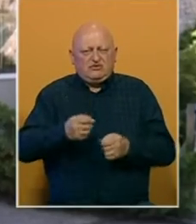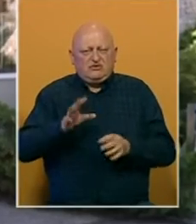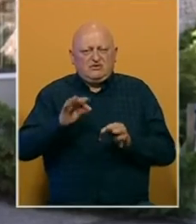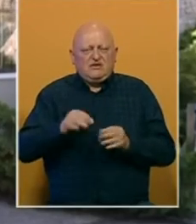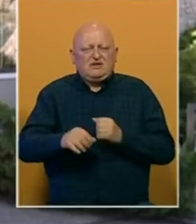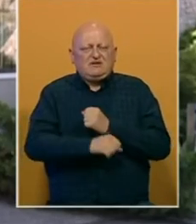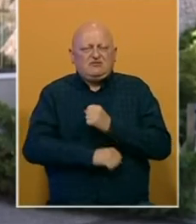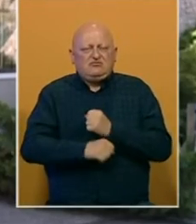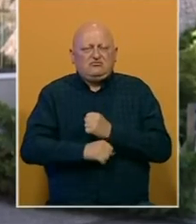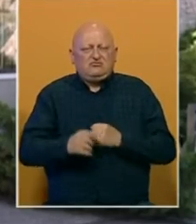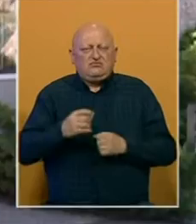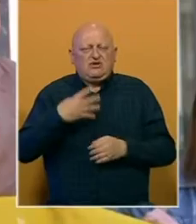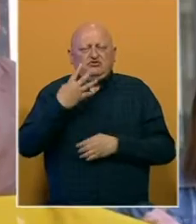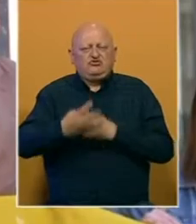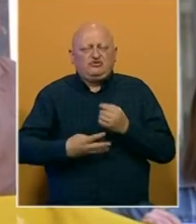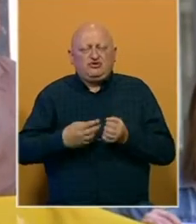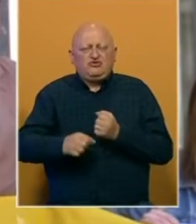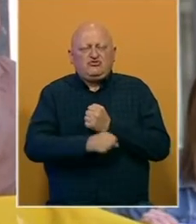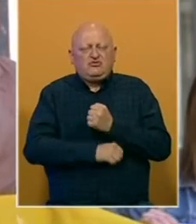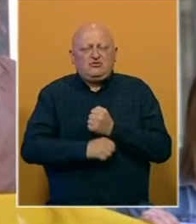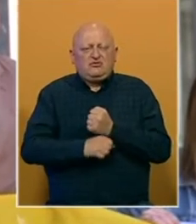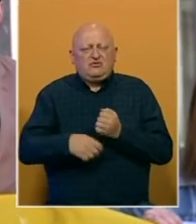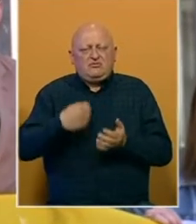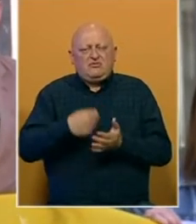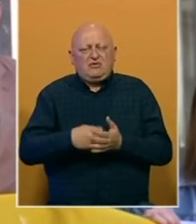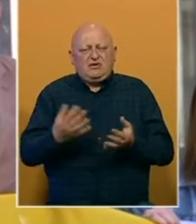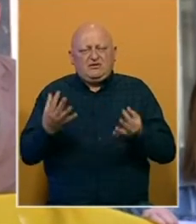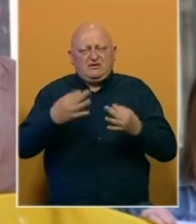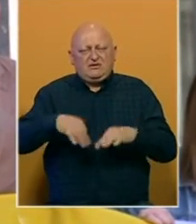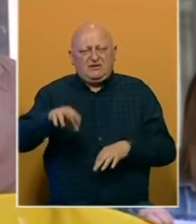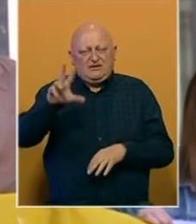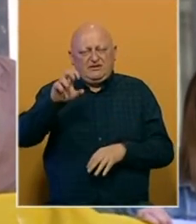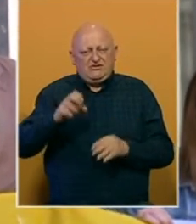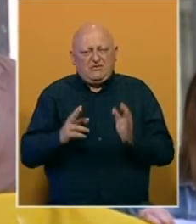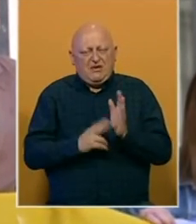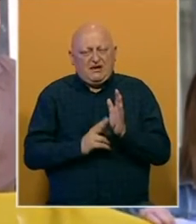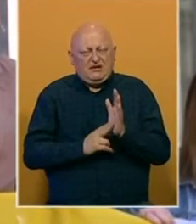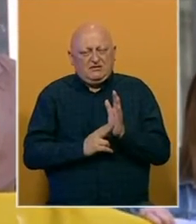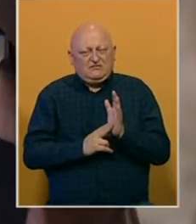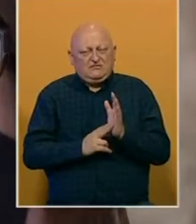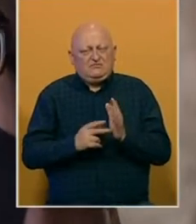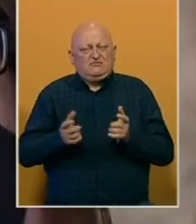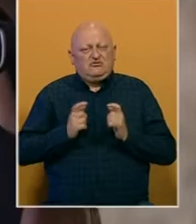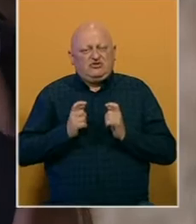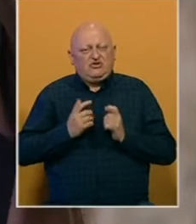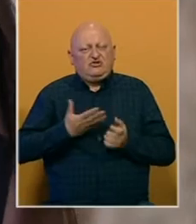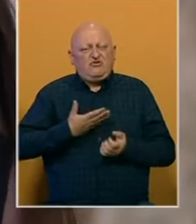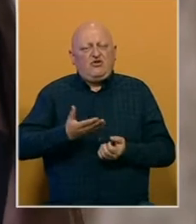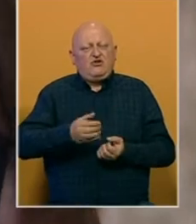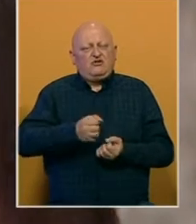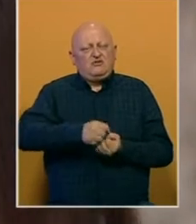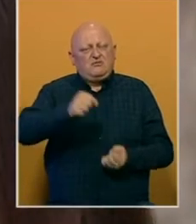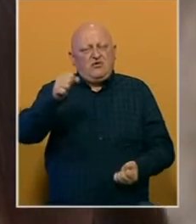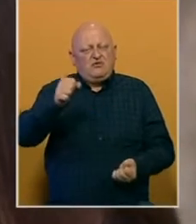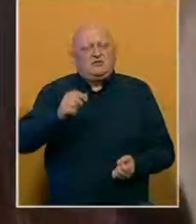desetine studenta nakon četiri godine studija i plaćanja 10.300. konvertibilnih maraka čekaju i dalje svoje diplome,